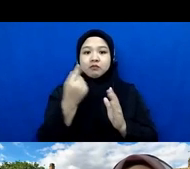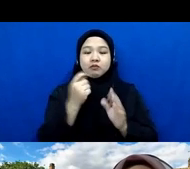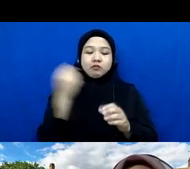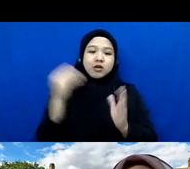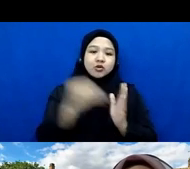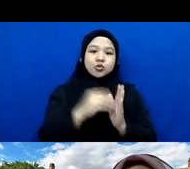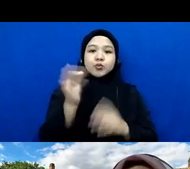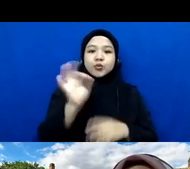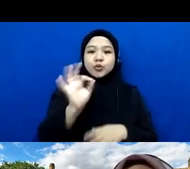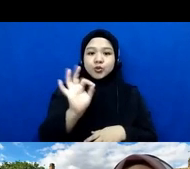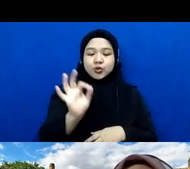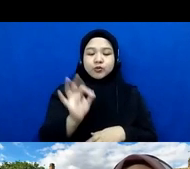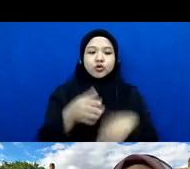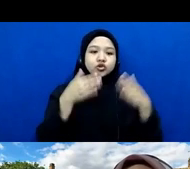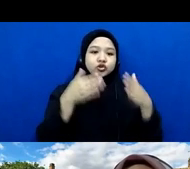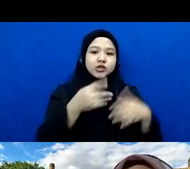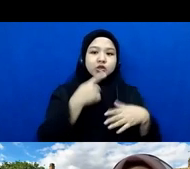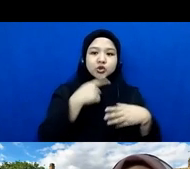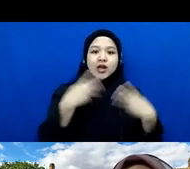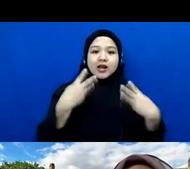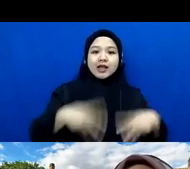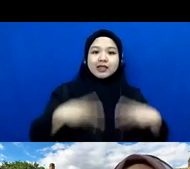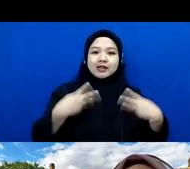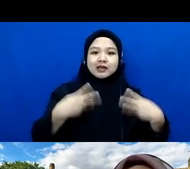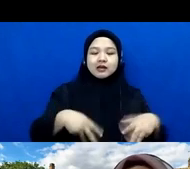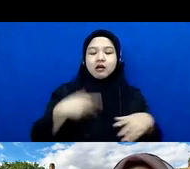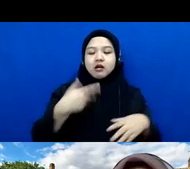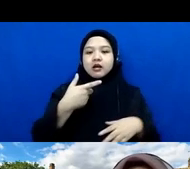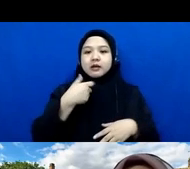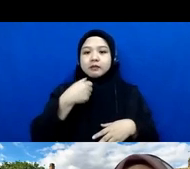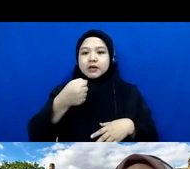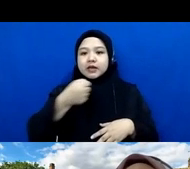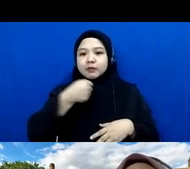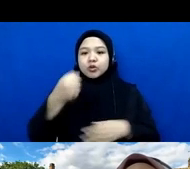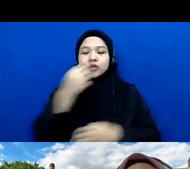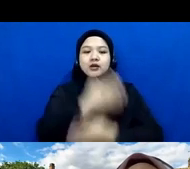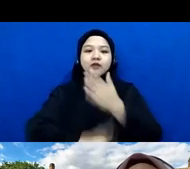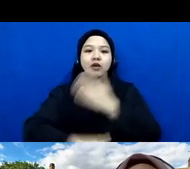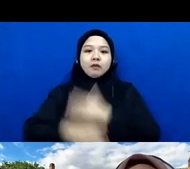etik peliputan difabel berhadapan dengan hukum